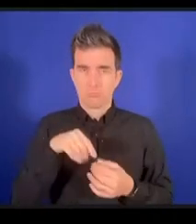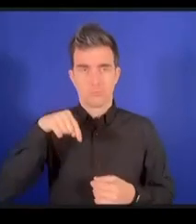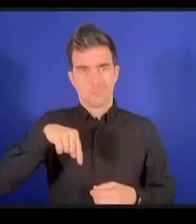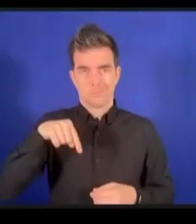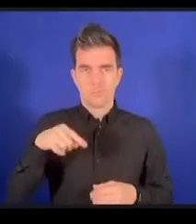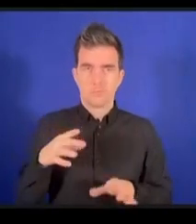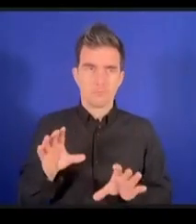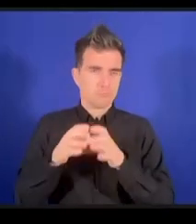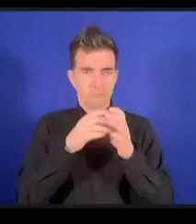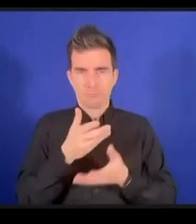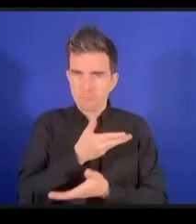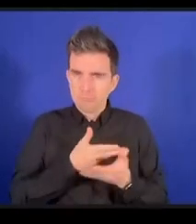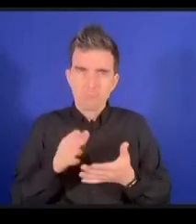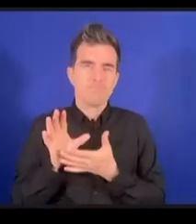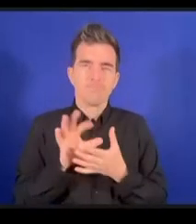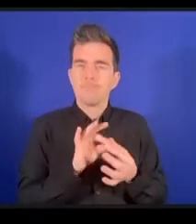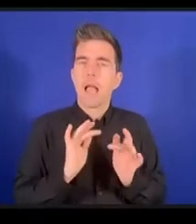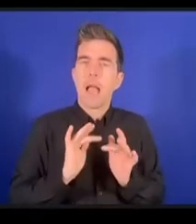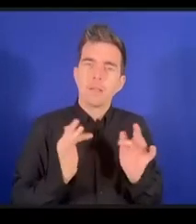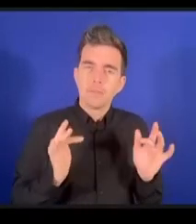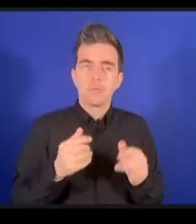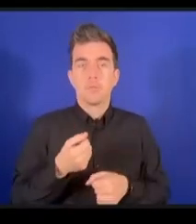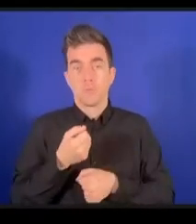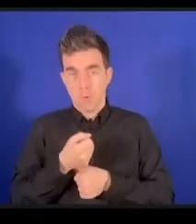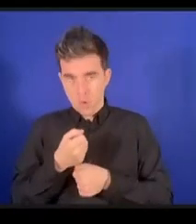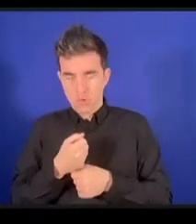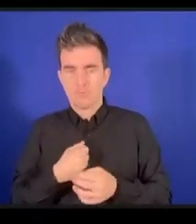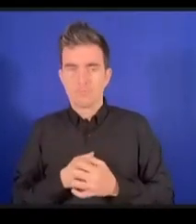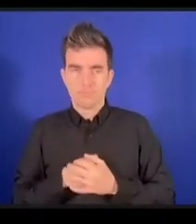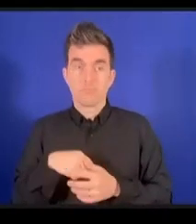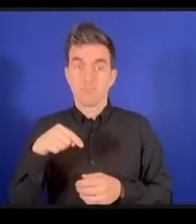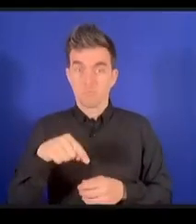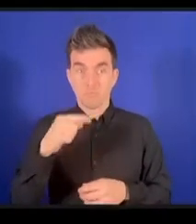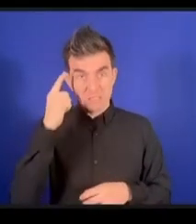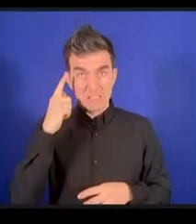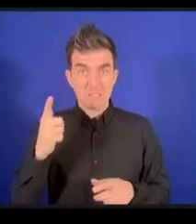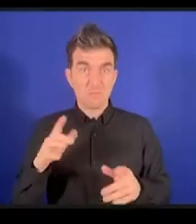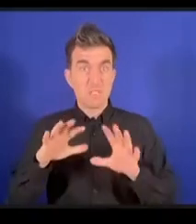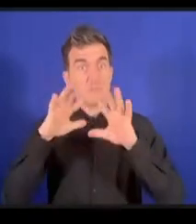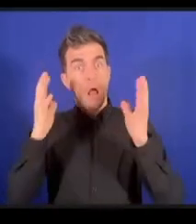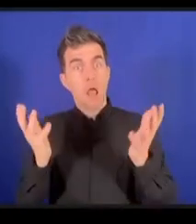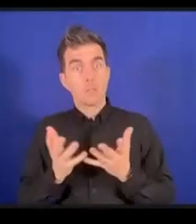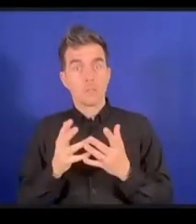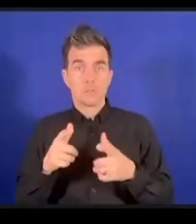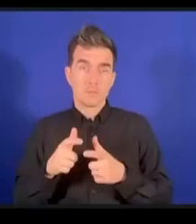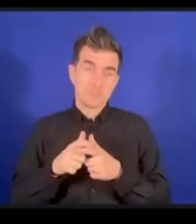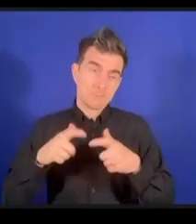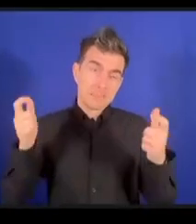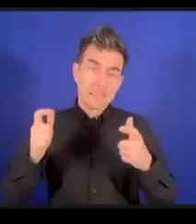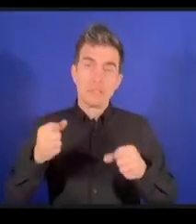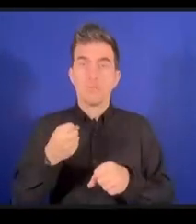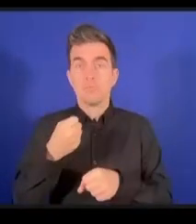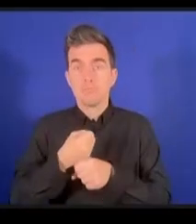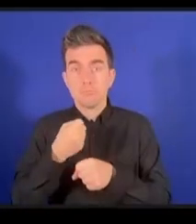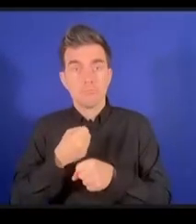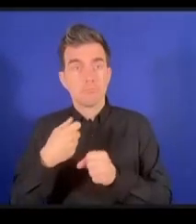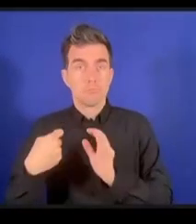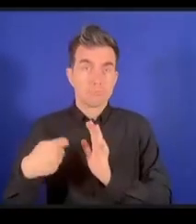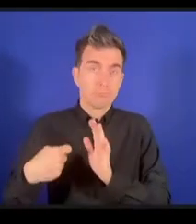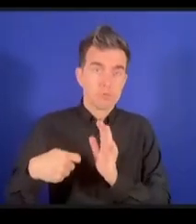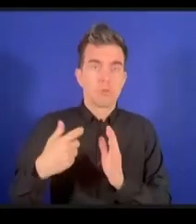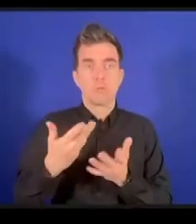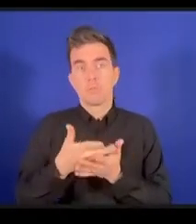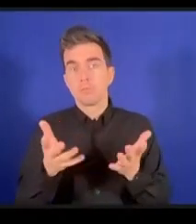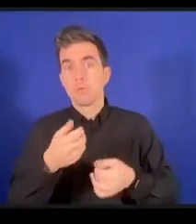c'est pour le plus grand projet mondial sur la création d'emplois que nous créons avec la technologie ça s'appelle le